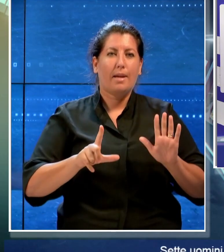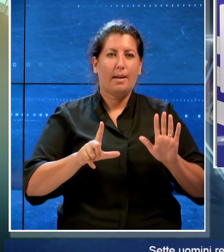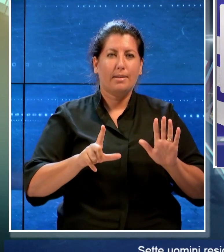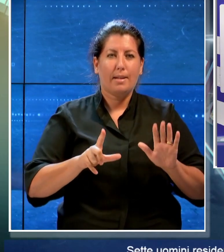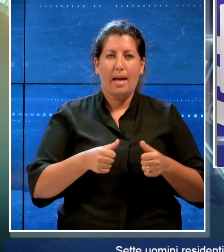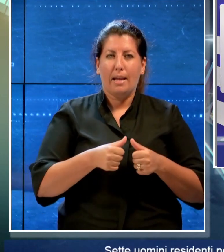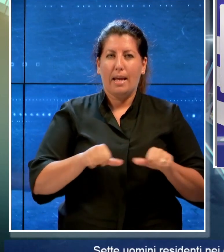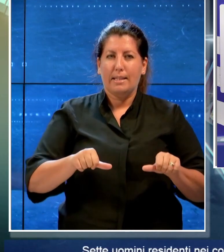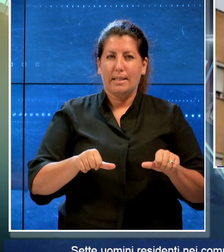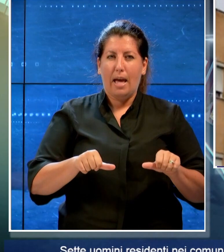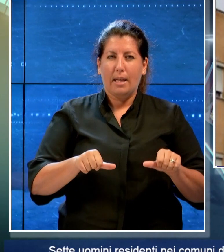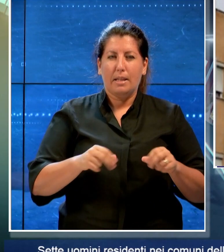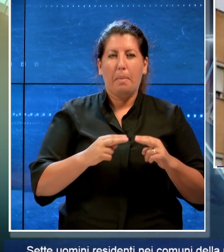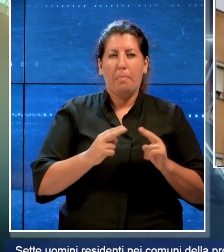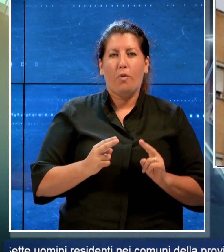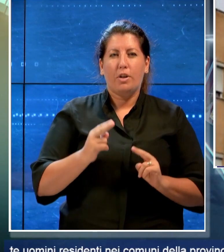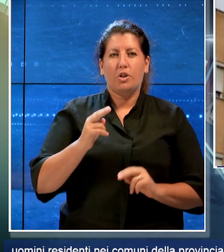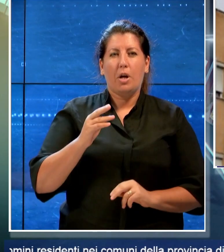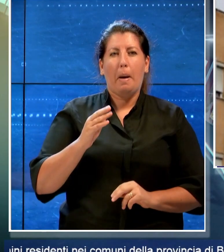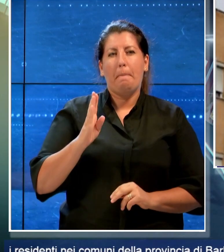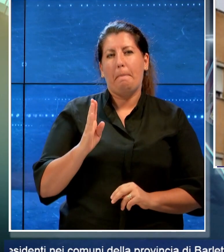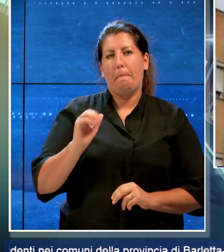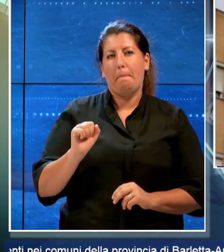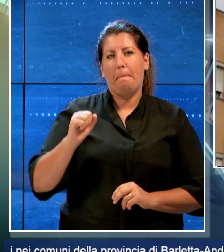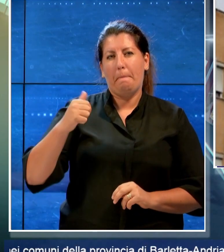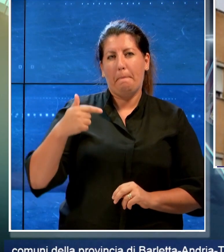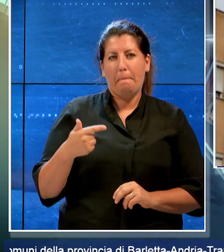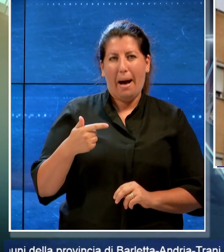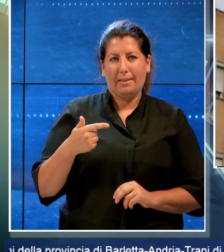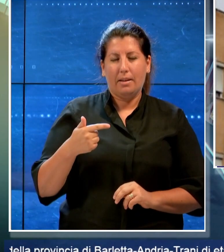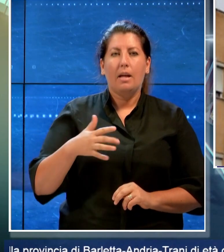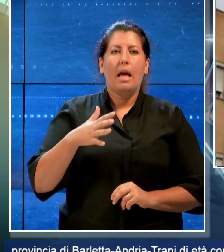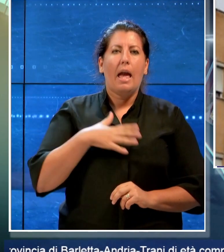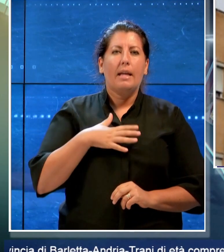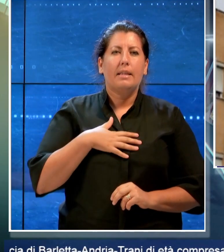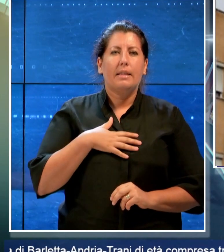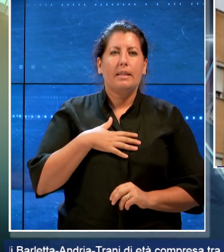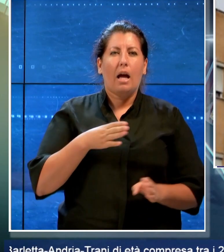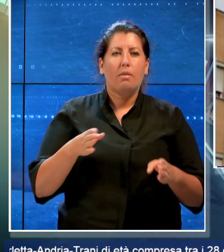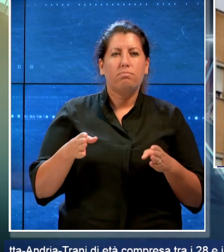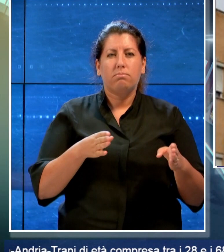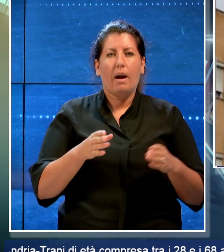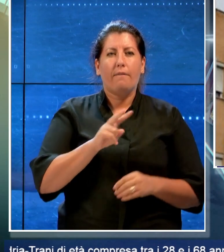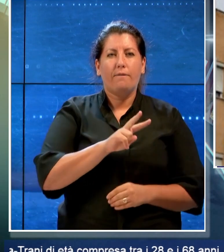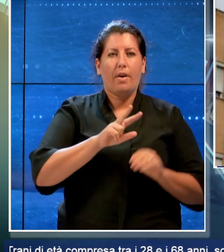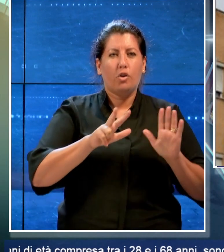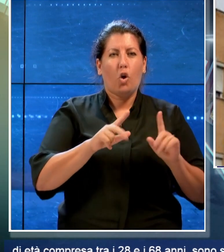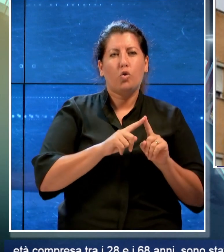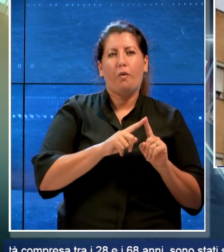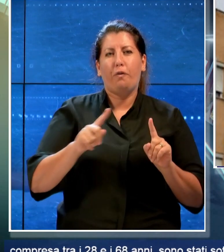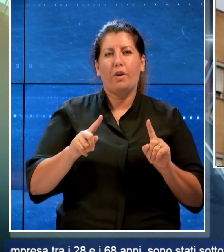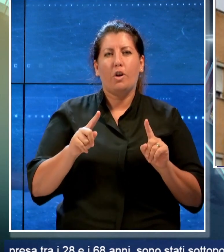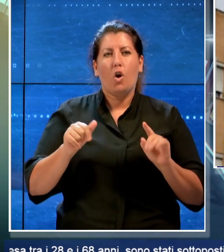comuni della provincia di Barletta, Andrea Trani, di età compresa, Tra i 28 e i